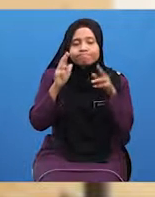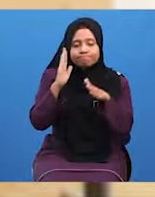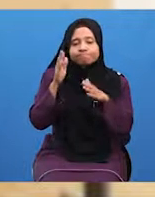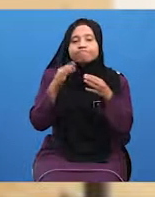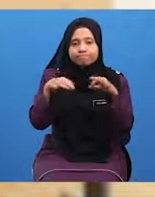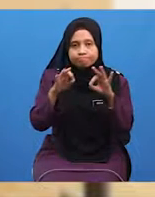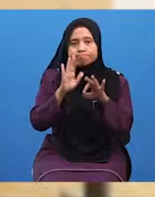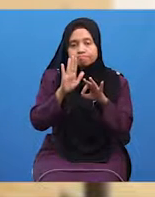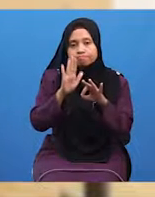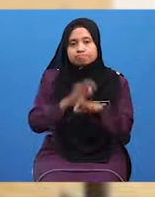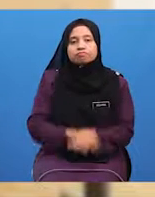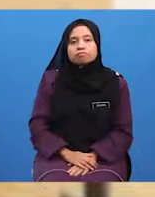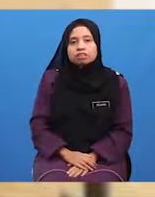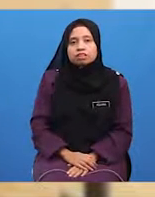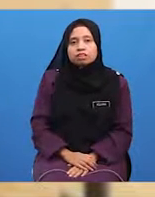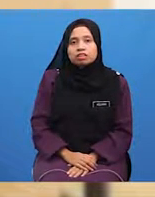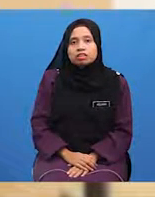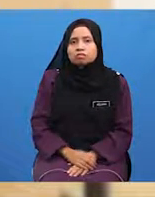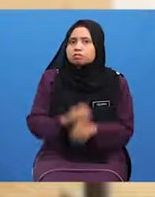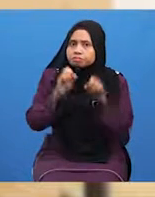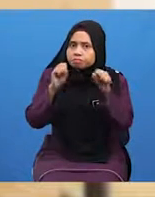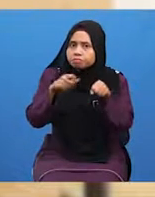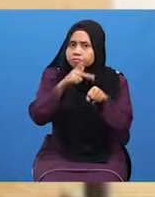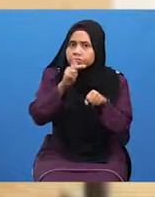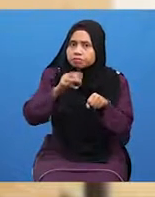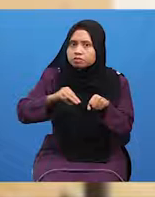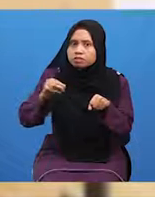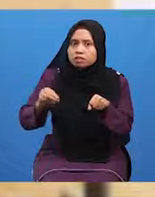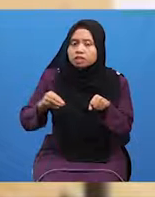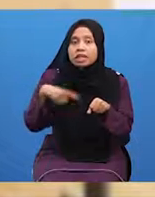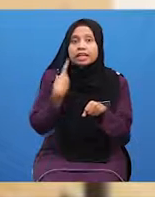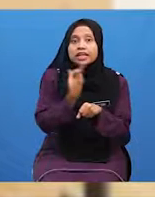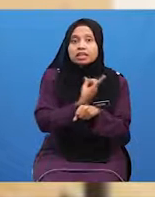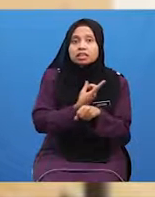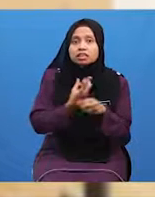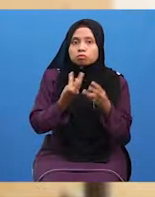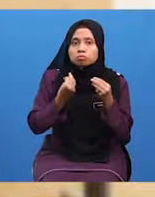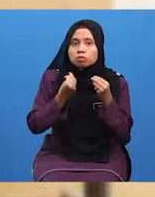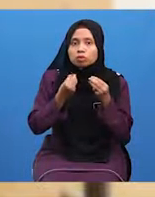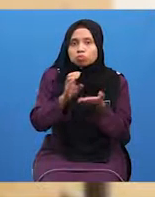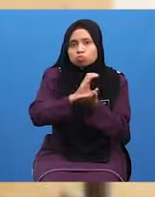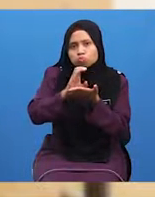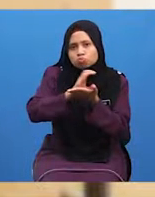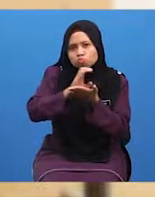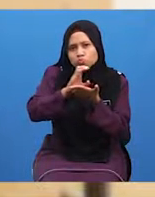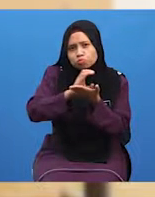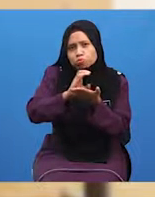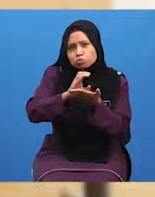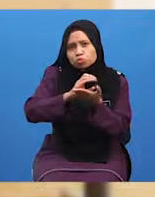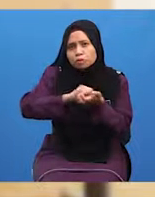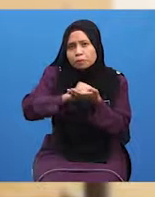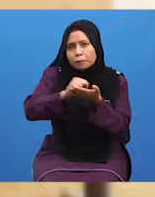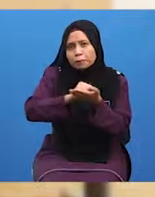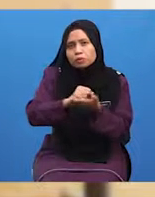Eh, bolehkah murid-murid Kita nak cuci kubul dan dubur dengan